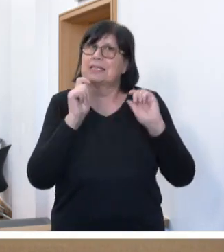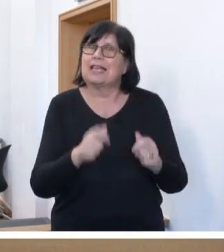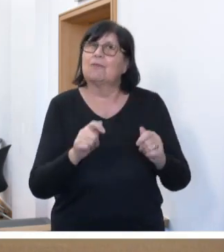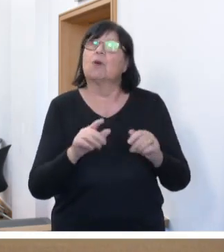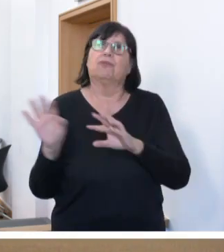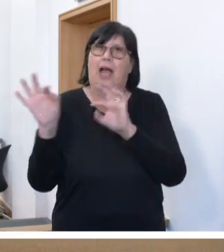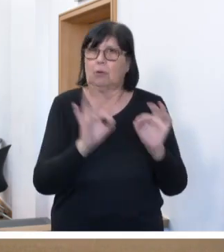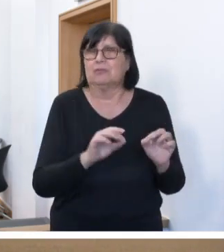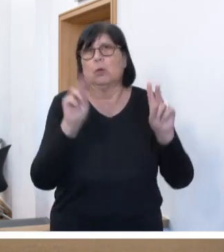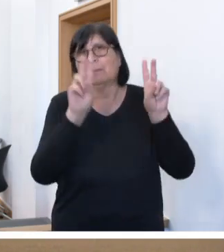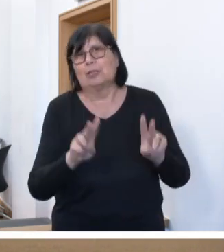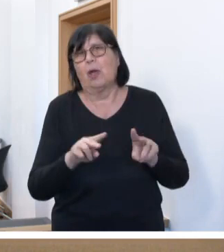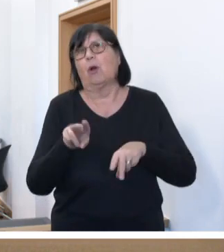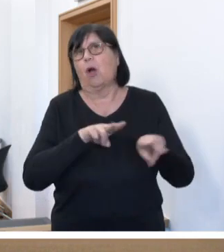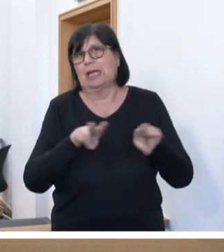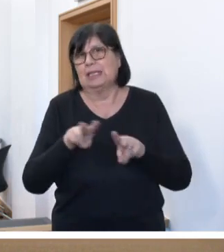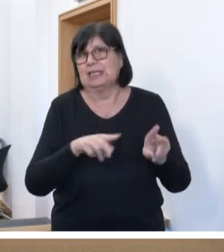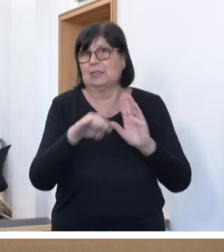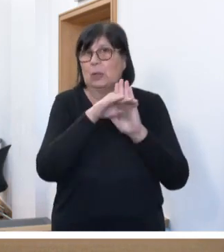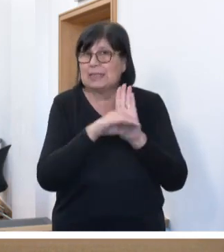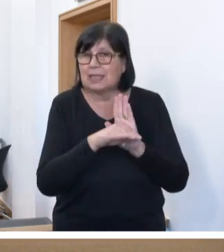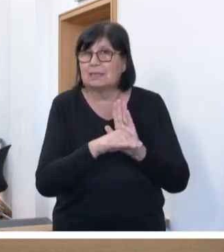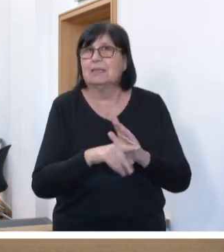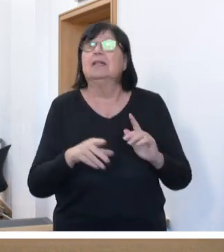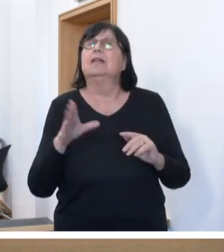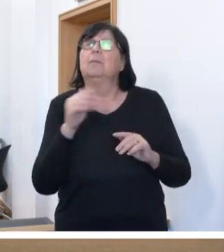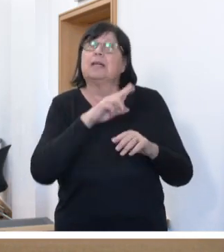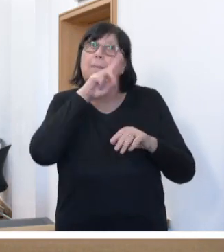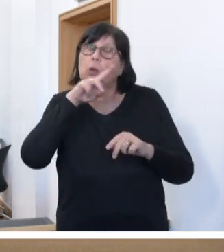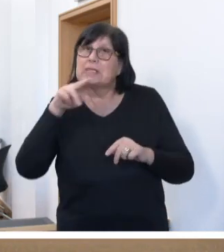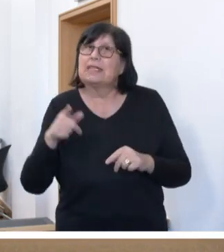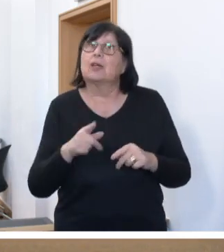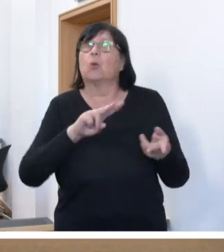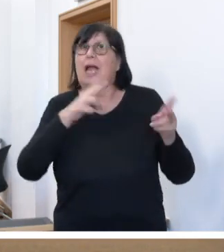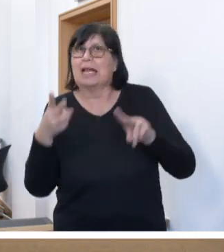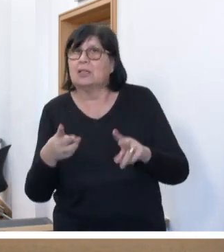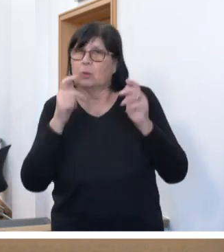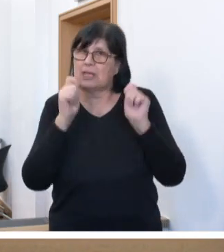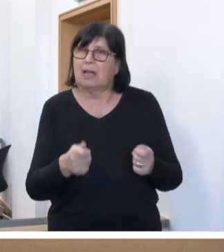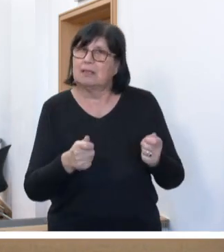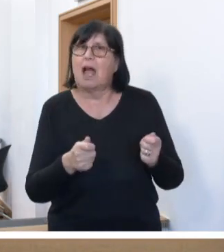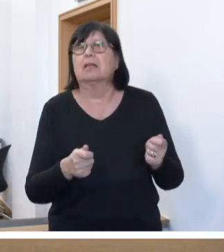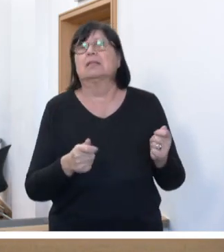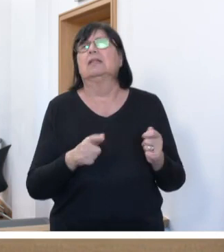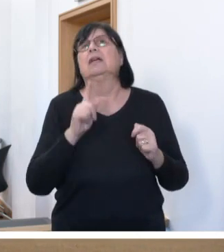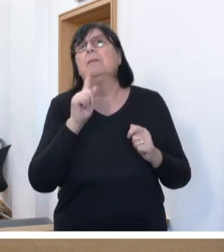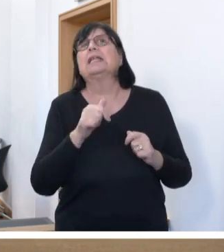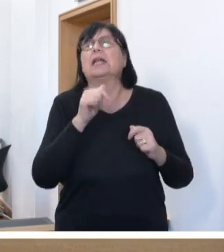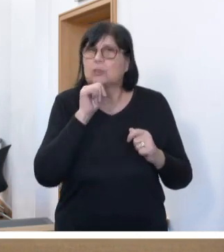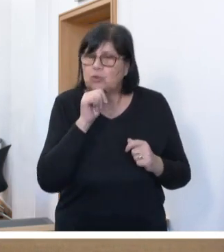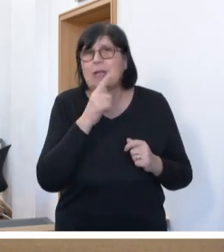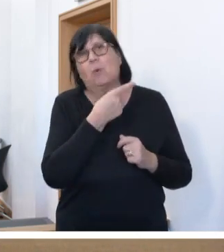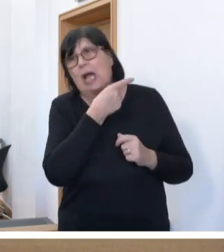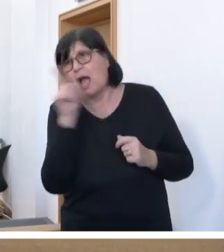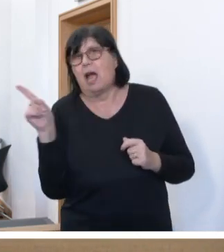Ausführung des Betreuungsorganisationsgesetzes wurde unter Berücksichtigung des Änderungsantrags bei Zustimmung aller